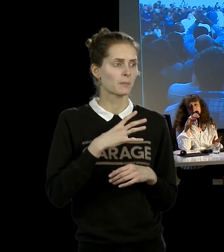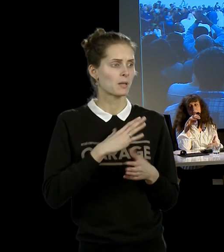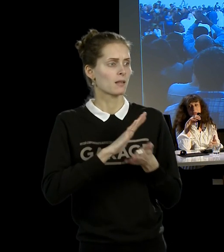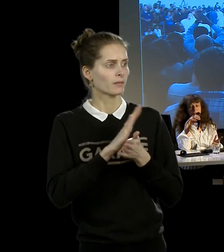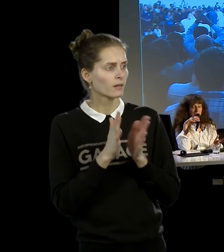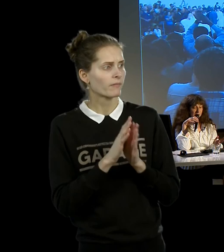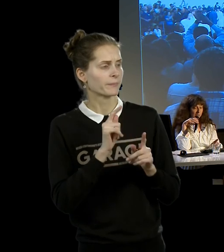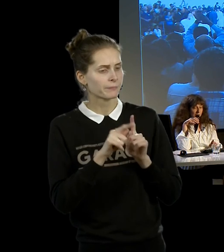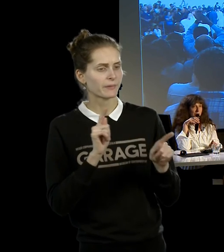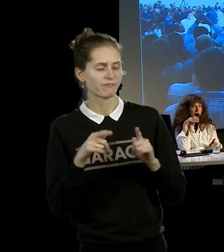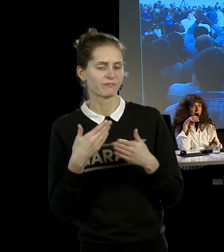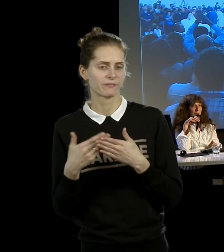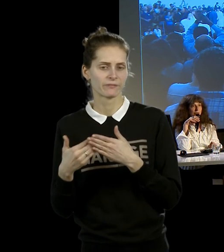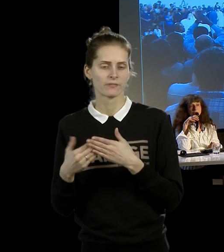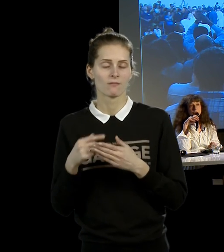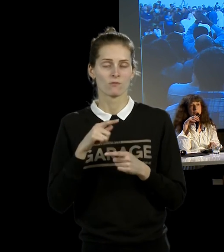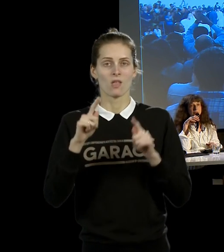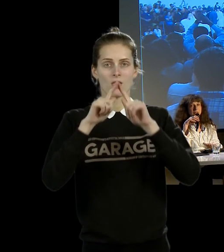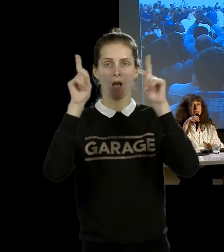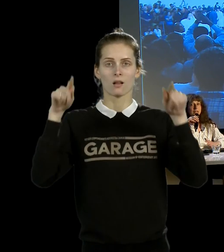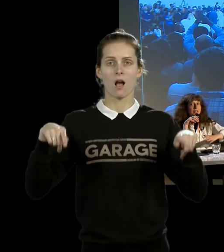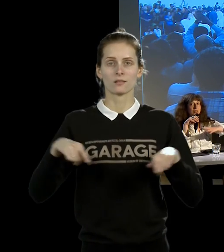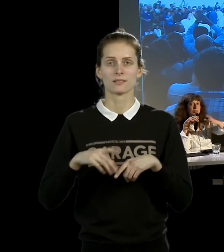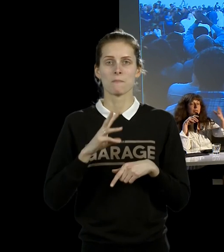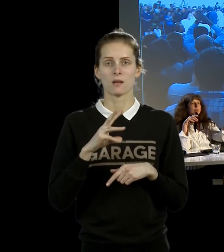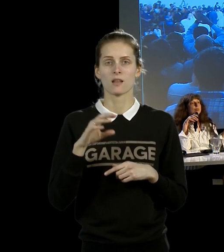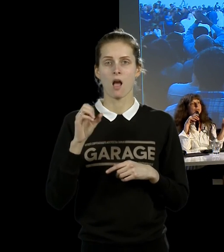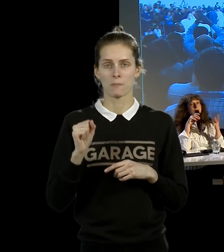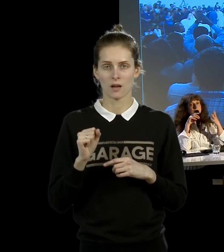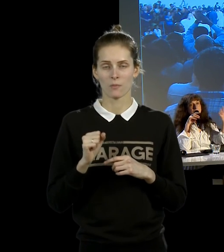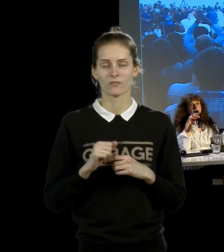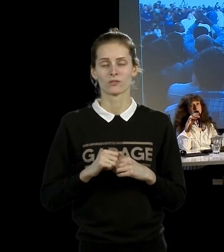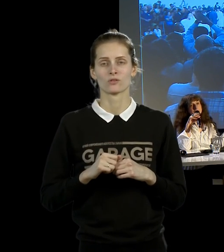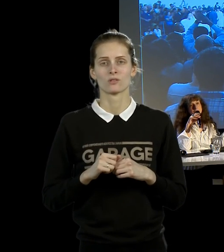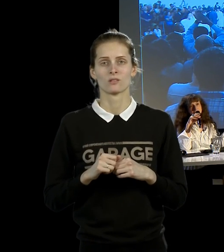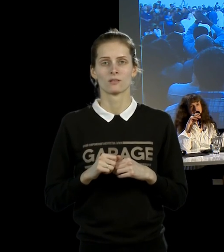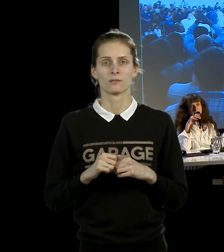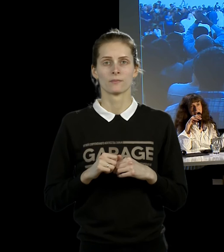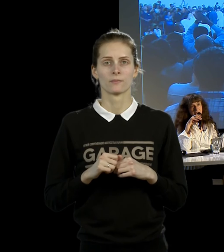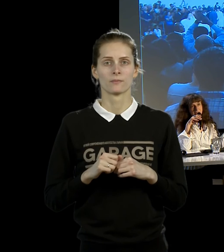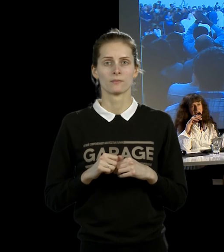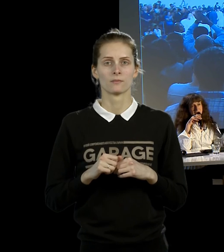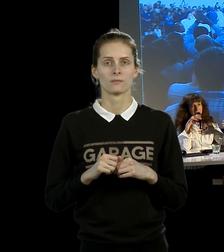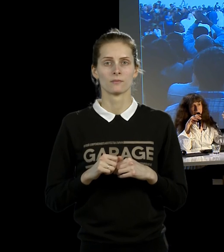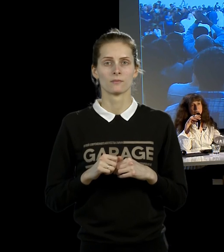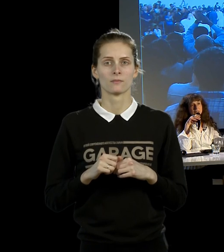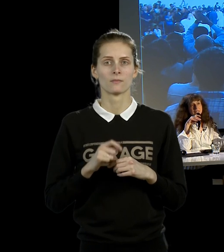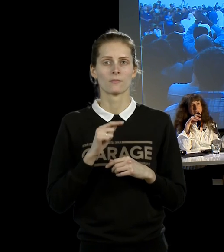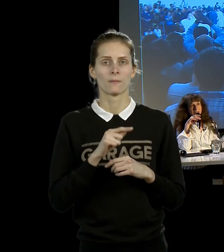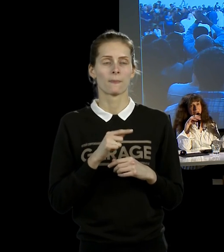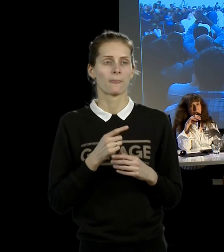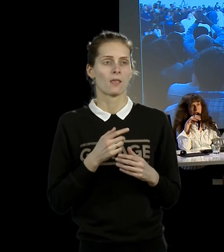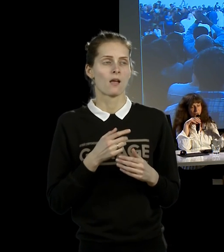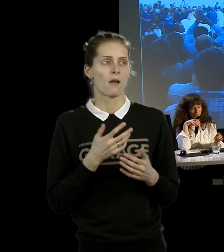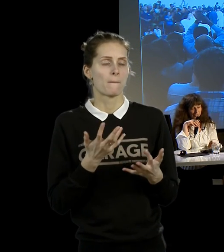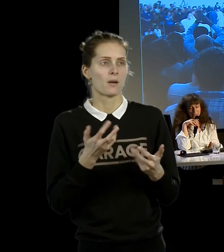было то, что вот эта картинка Марина Абрамовича, которая обзавелась некой толпой адептов, толпой последователей.